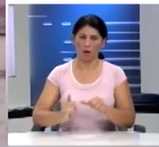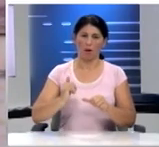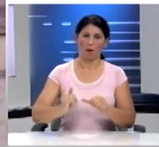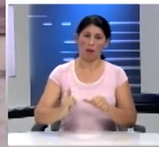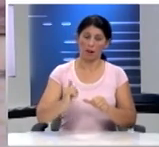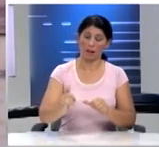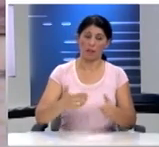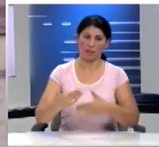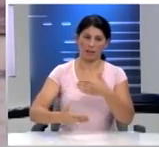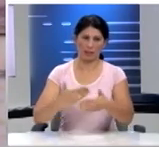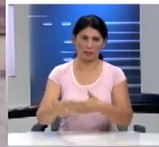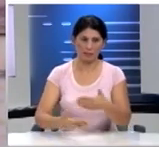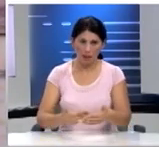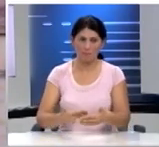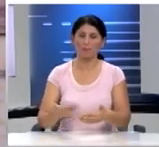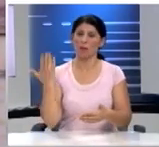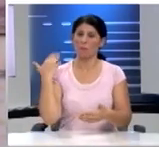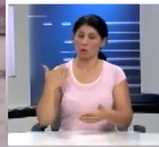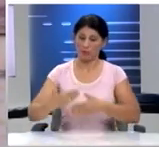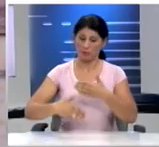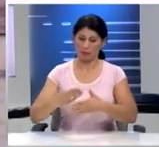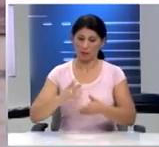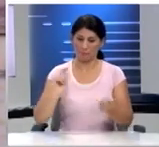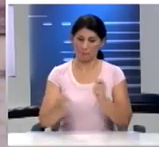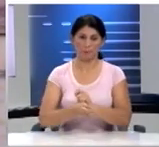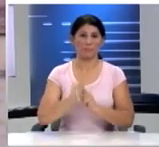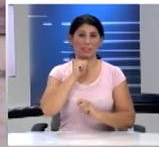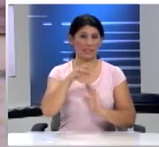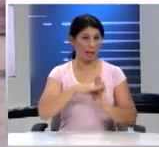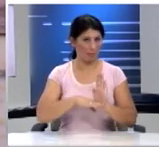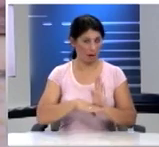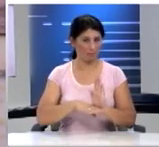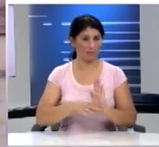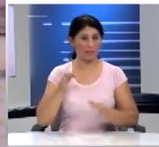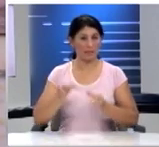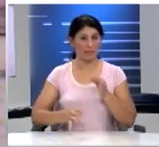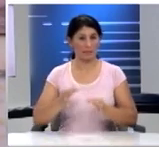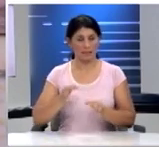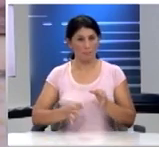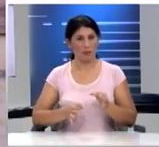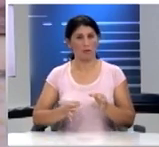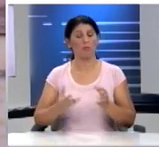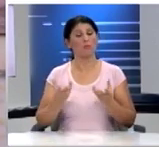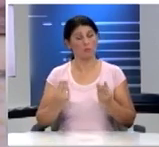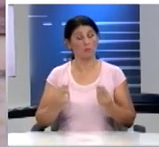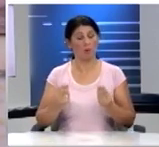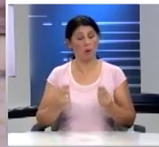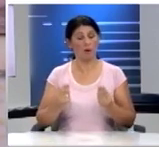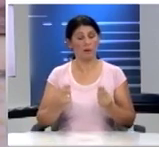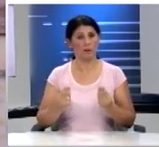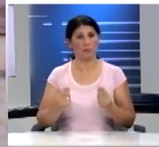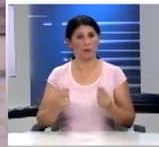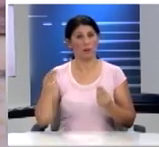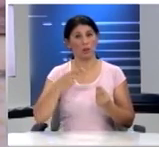βαρισίμαντη διαδικασία στην πρόσφατη λοιπόν διαδικασία για την αναθεώρηση του συντάγματος συζητήσαμε πολύ μεταξύ άλλων